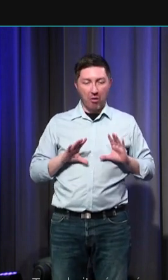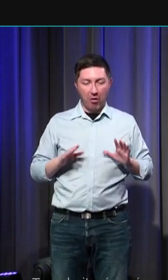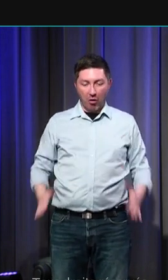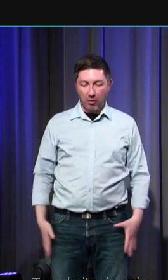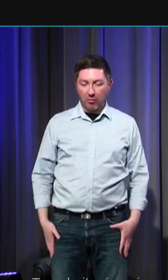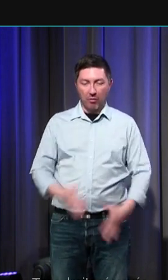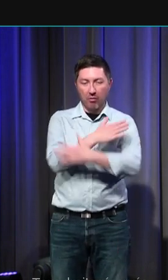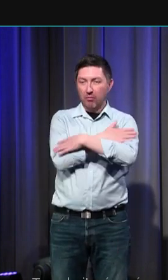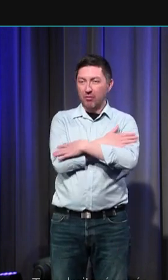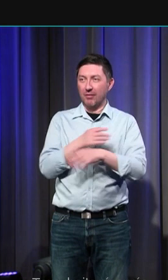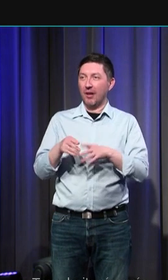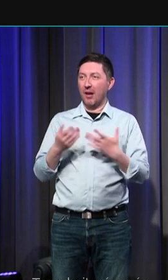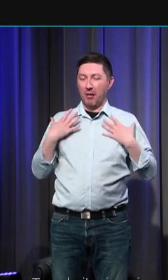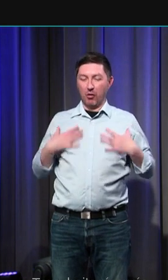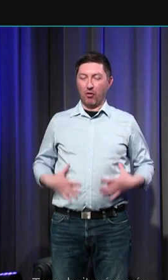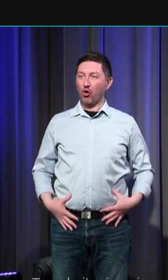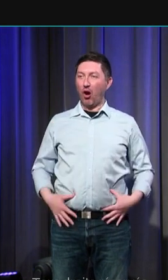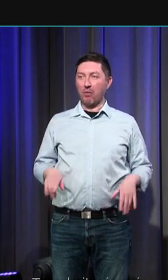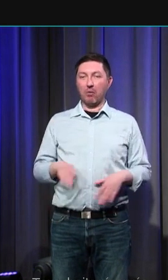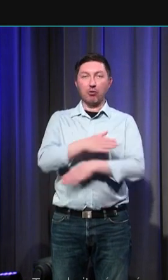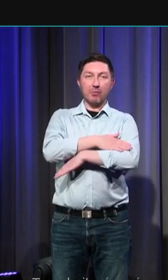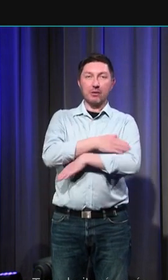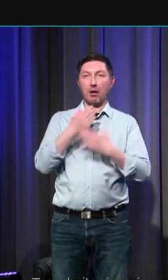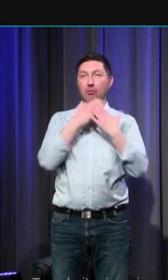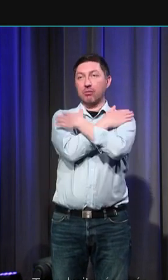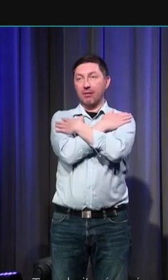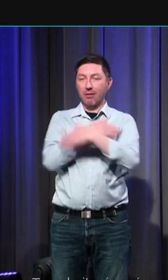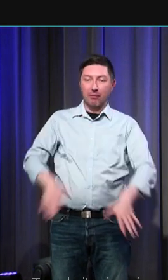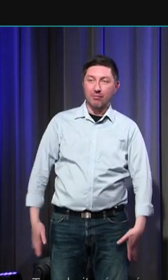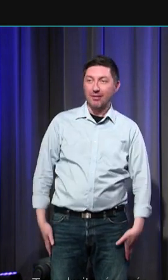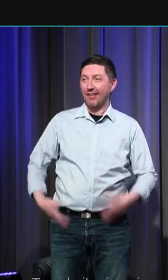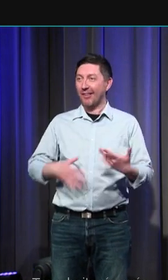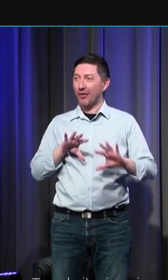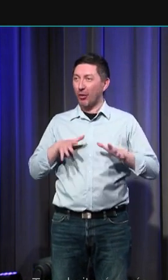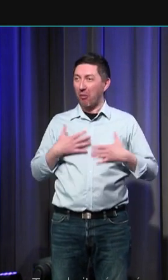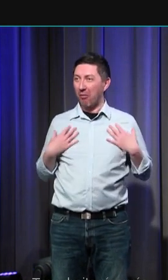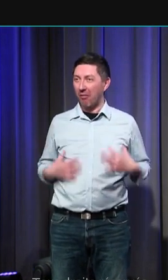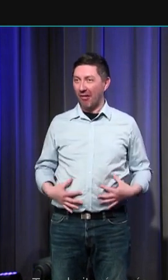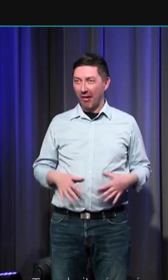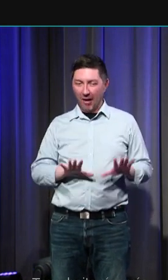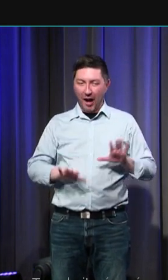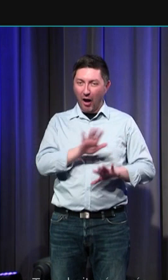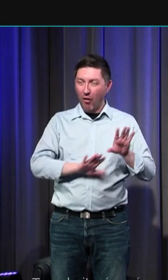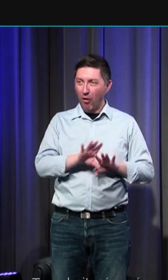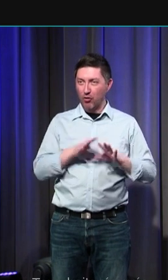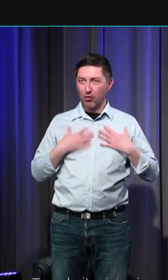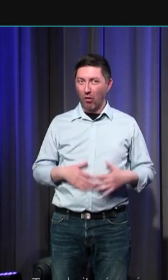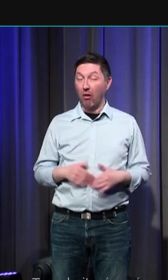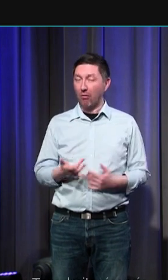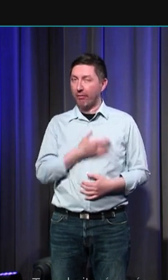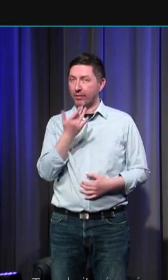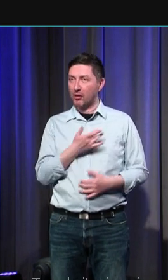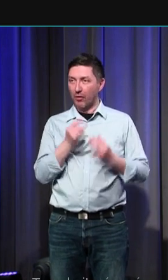à la pensée des contemporains et dès lors l'idée de ce soir c'était de passer à ce travail de la matière